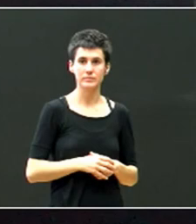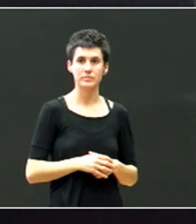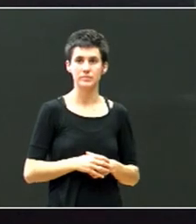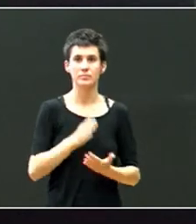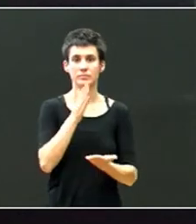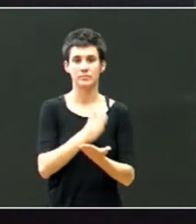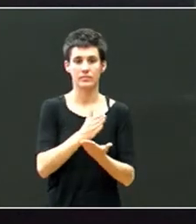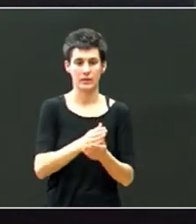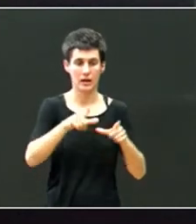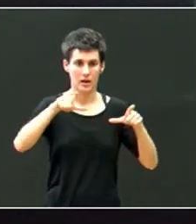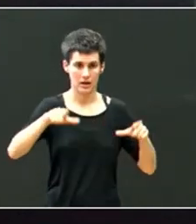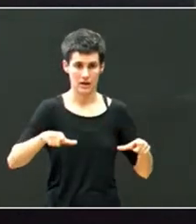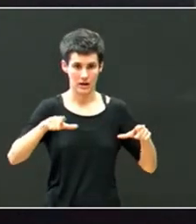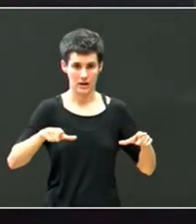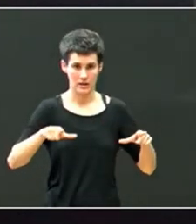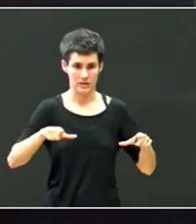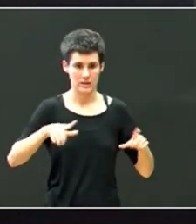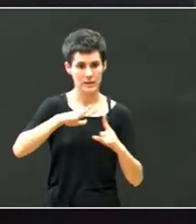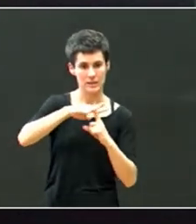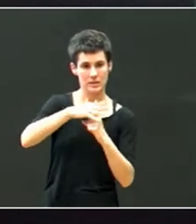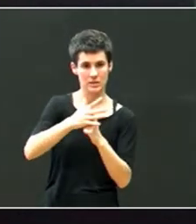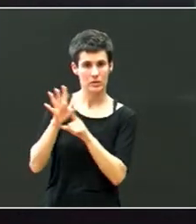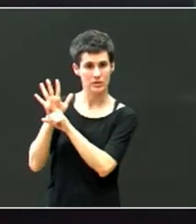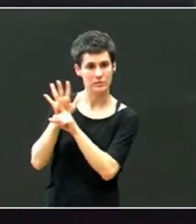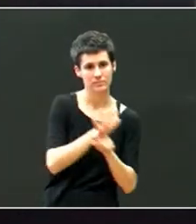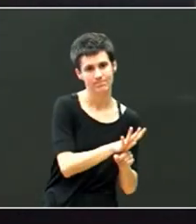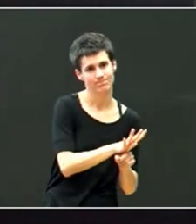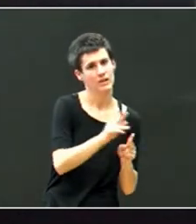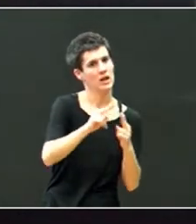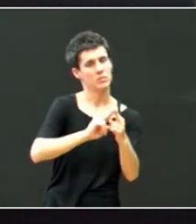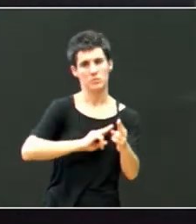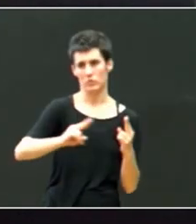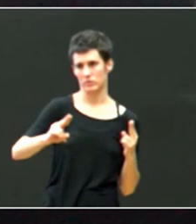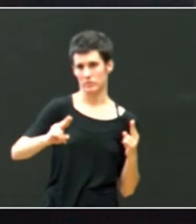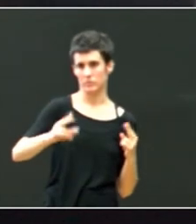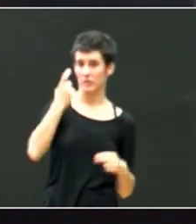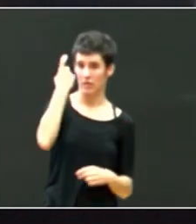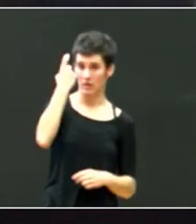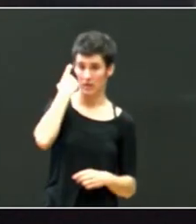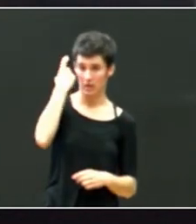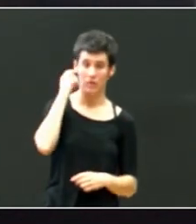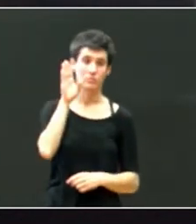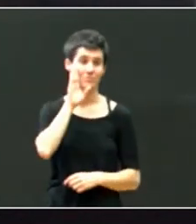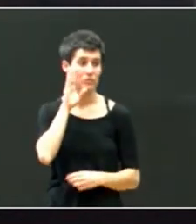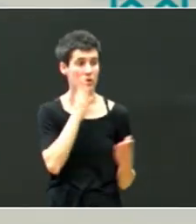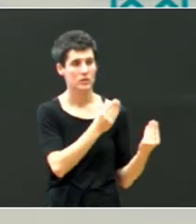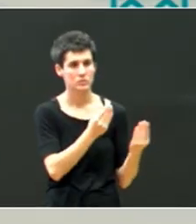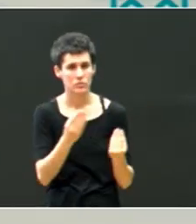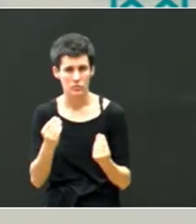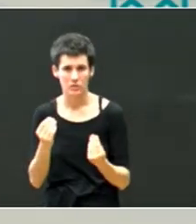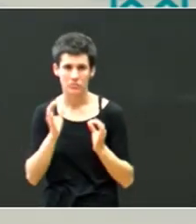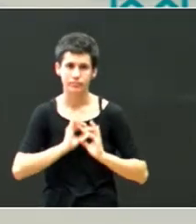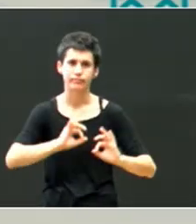ikasgelarako diskriminazio egoerei eltsia. Ikasle hau etako asko, batez ere, dezberrin txasun